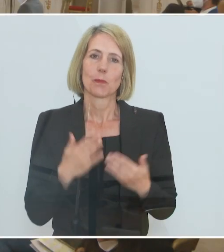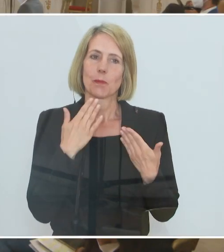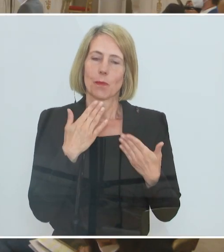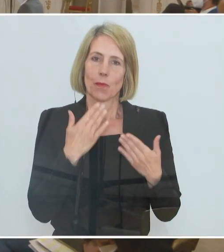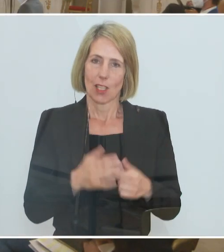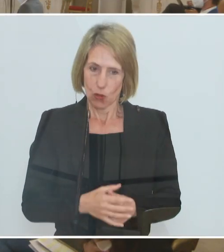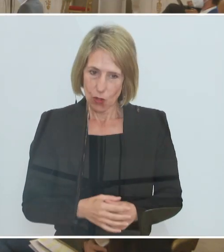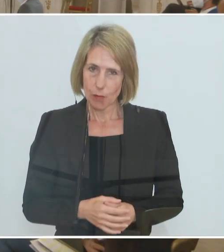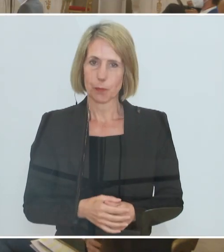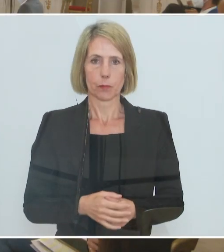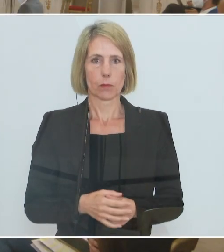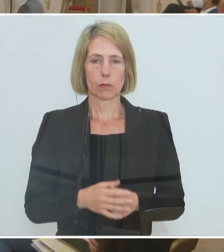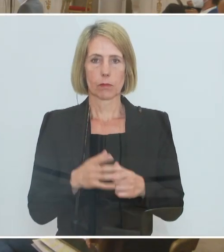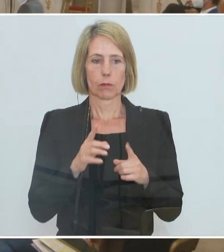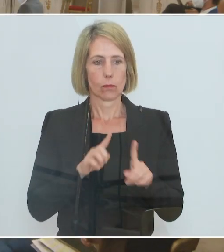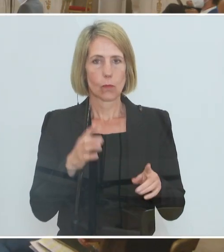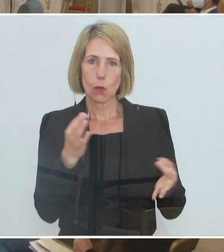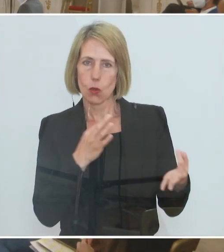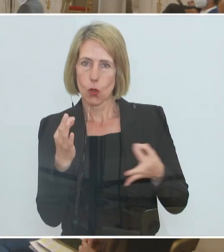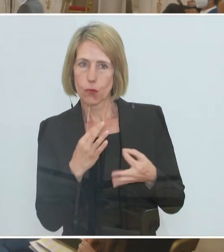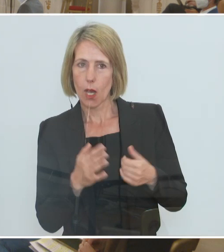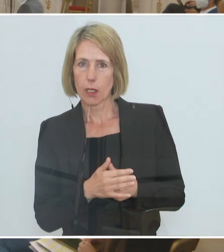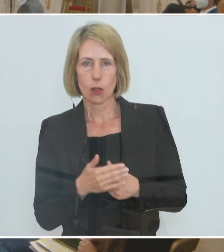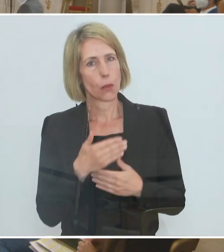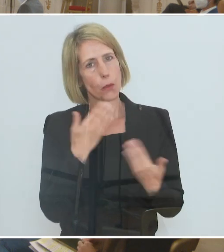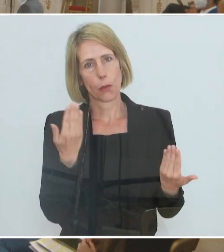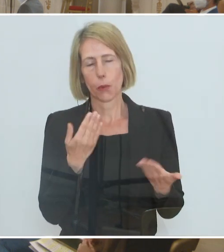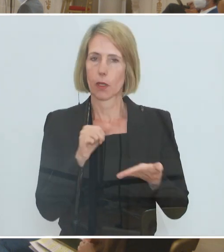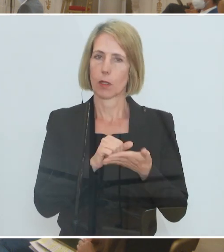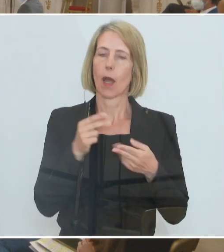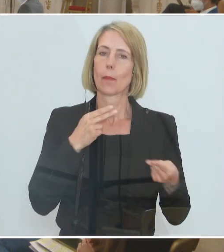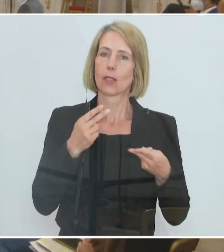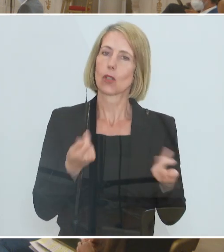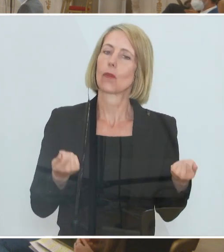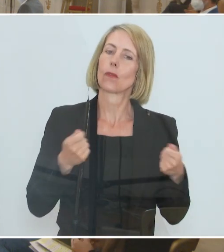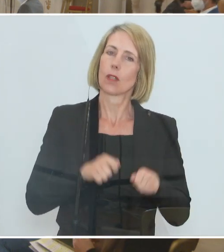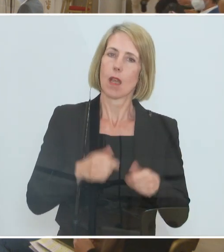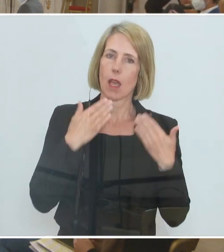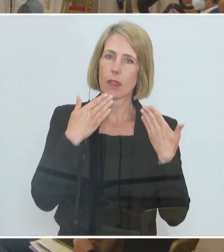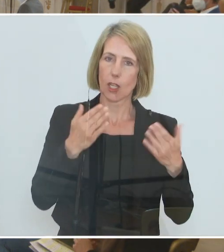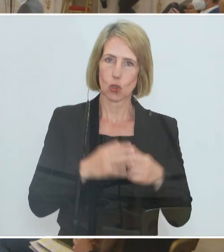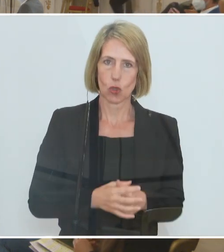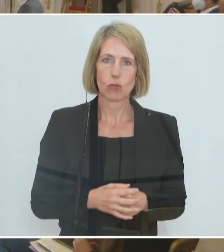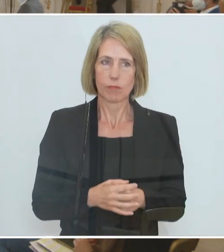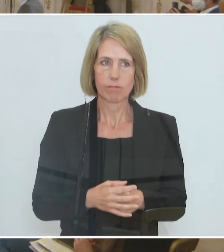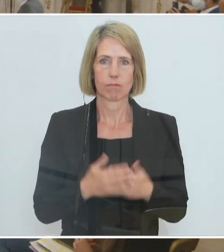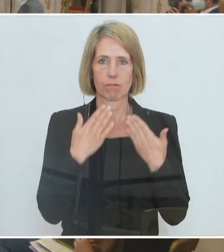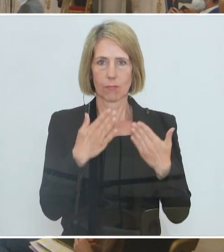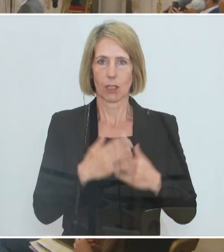Dankeschön. Gibt es sonst noch Fragen? Wenn nicht, dann schließe ich diese Pressekonferenz. Danke. Danke, danke. Grüße. Danke.